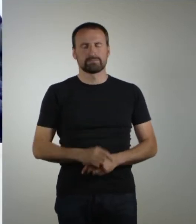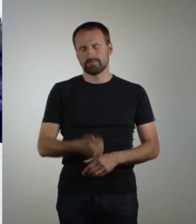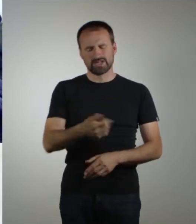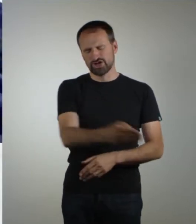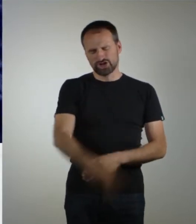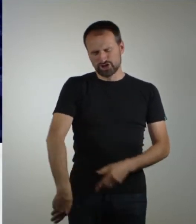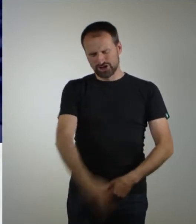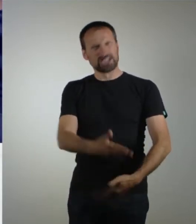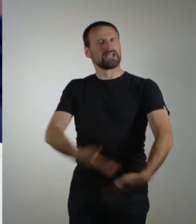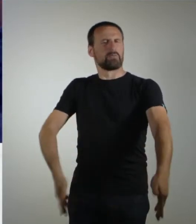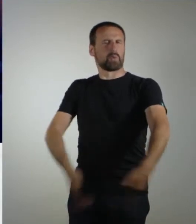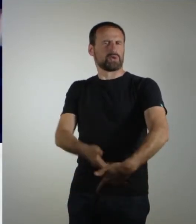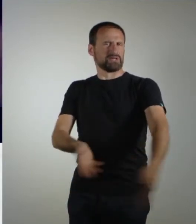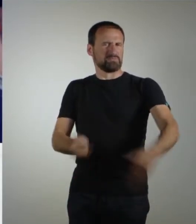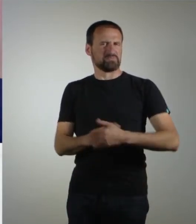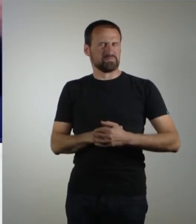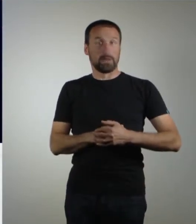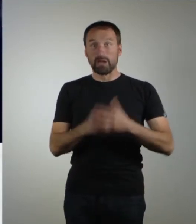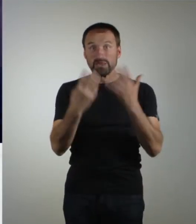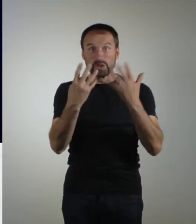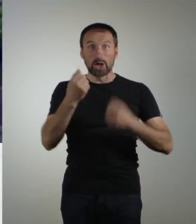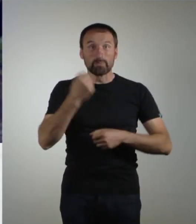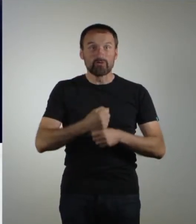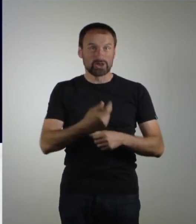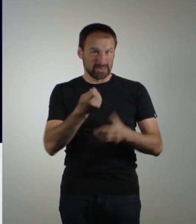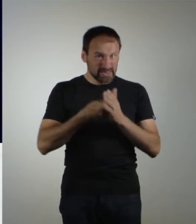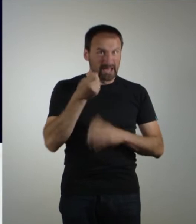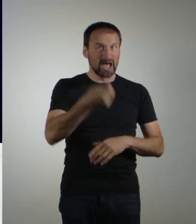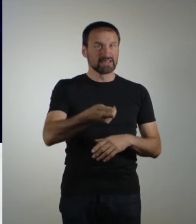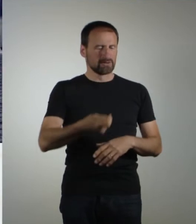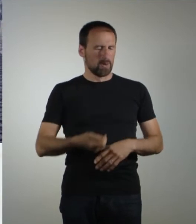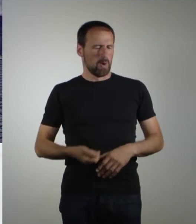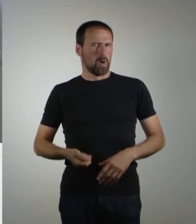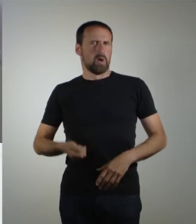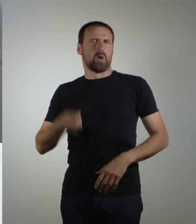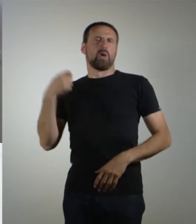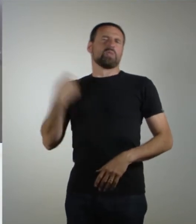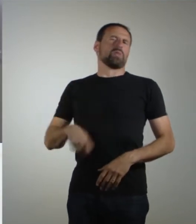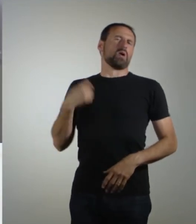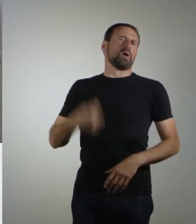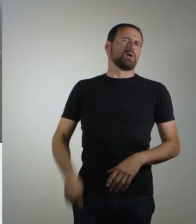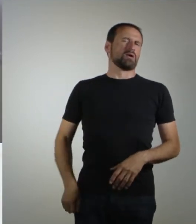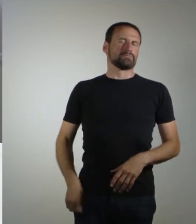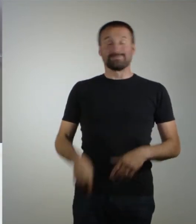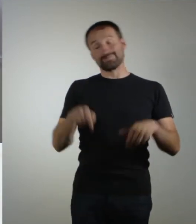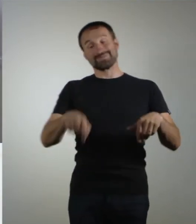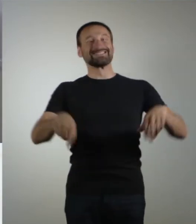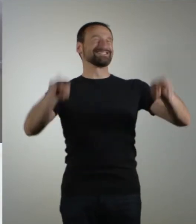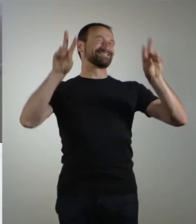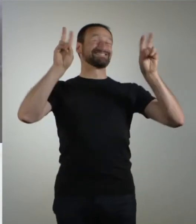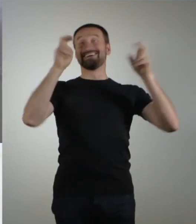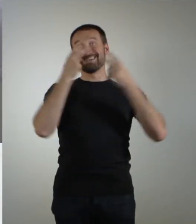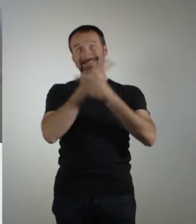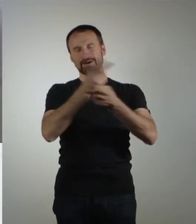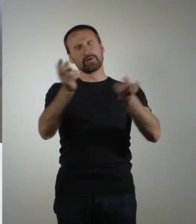Neun Pfund Eintritt für irgendeinen Strich am Boden sind uns dann aber doch zu kommerziell. Und das hier ist die Zitat, wonderful